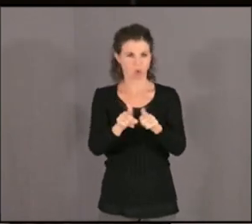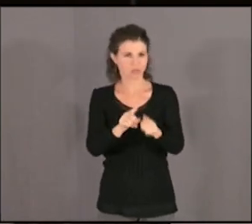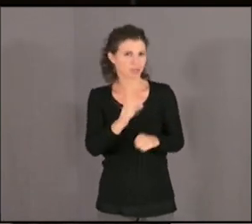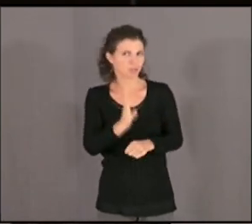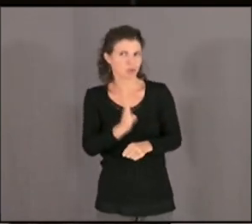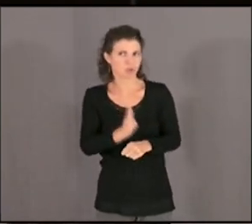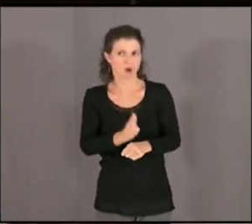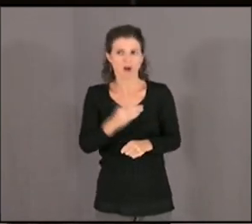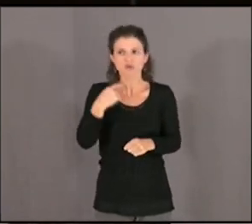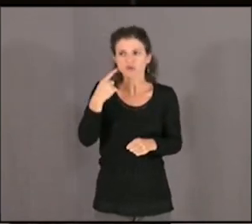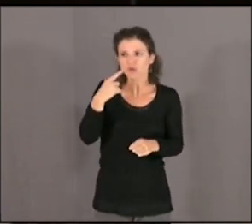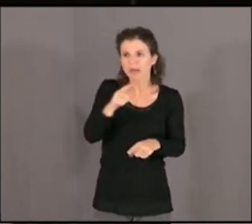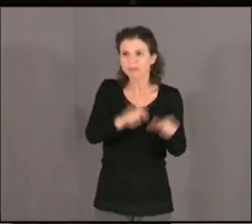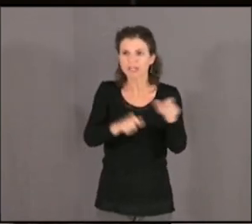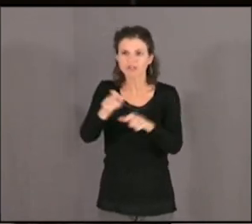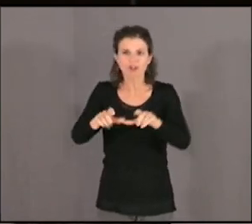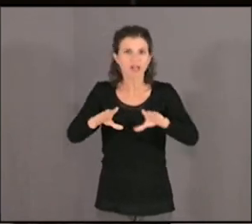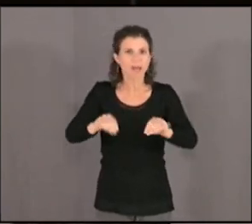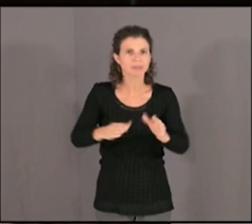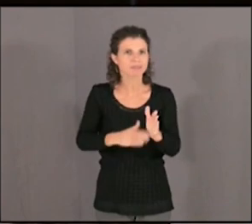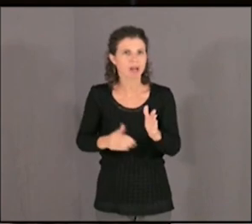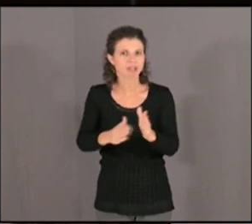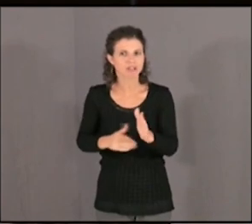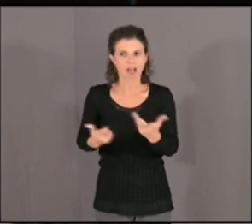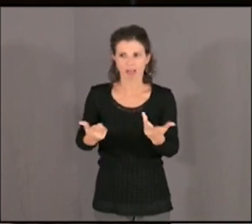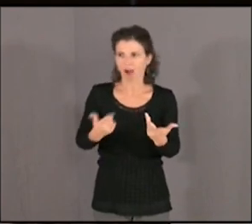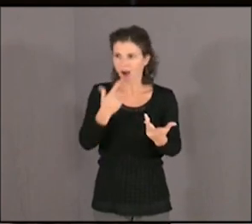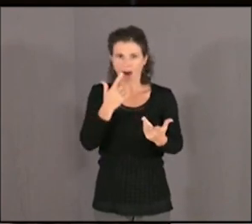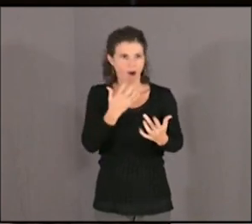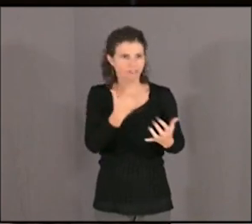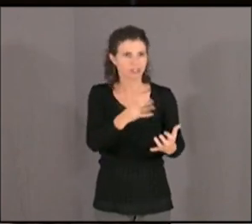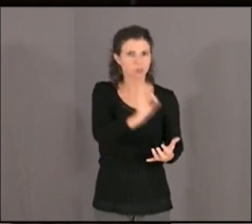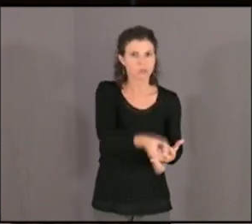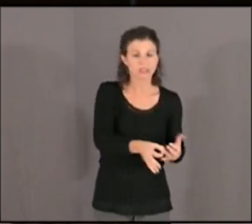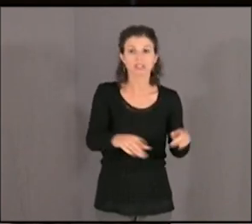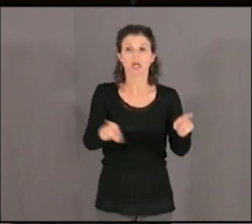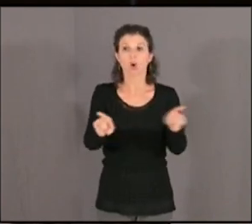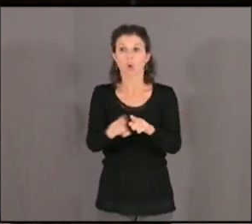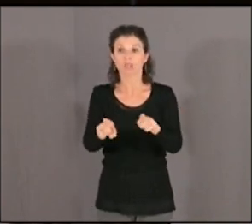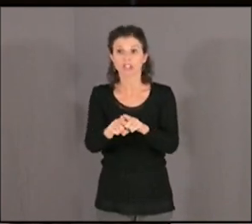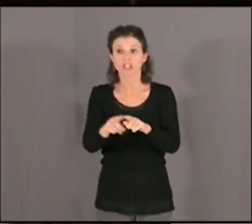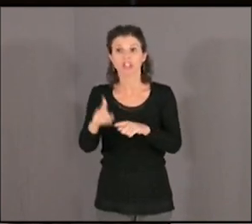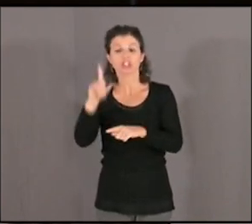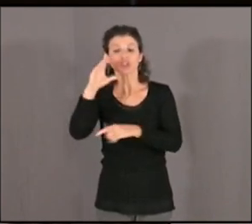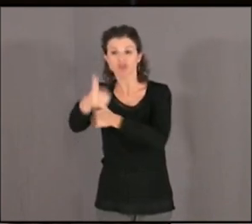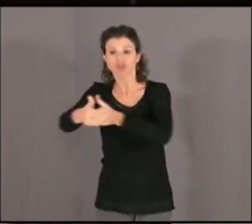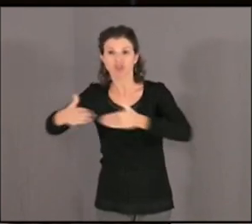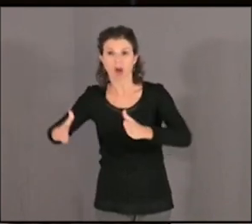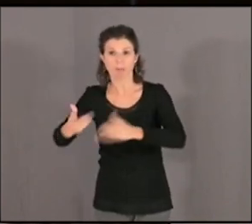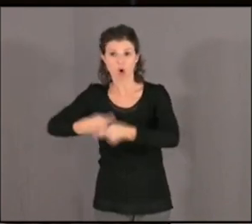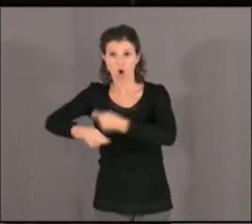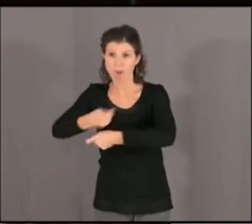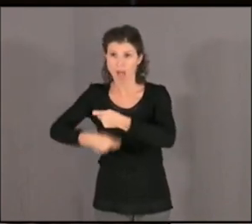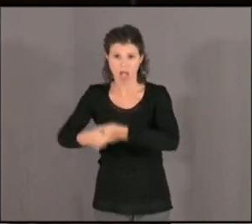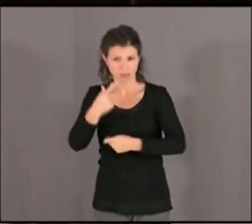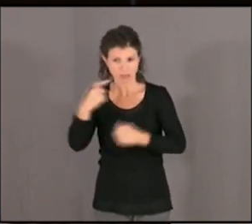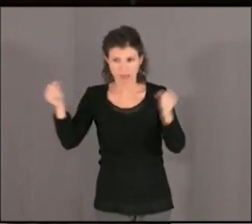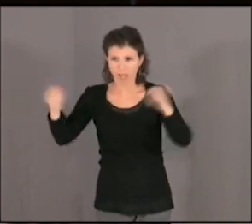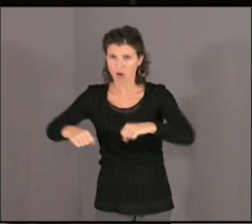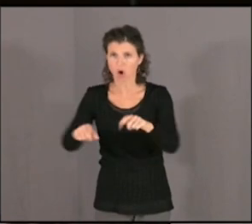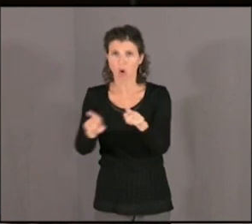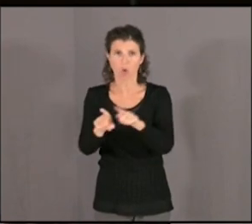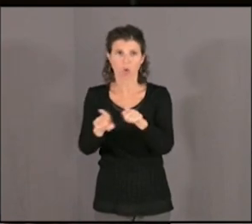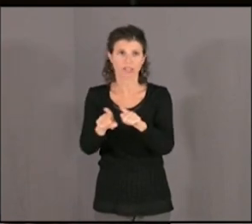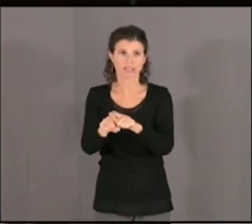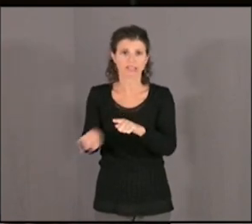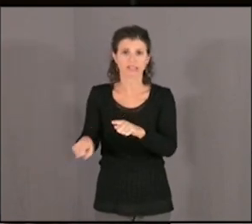ils seraient et ils sont déjà favorables. La Chambre de commerce s'est prononcée favorablement avec un projet sur